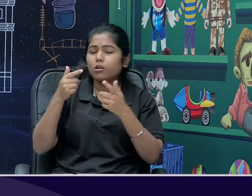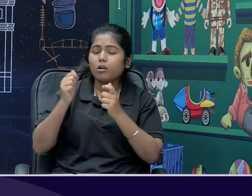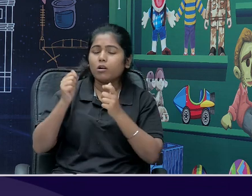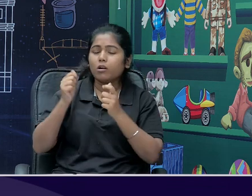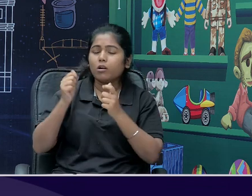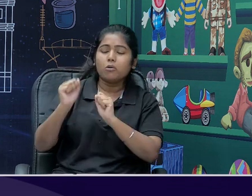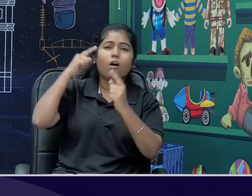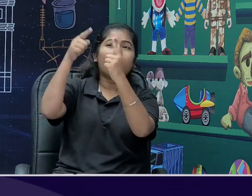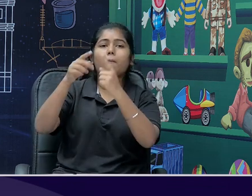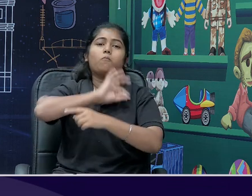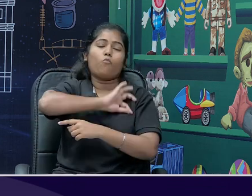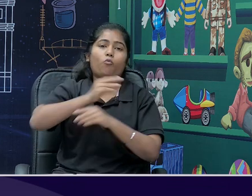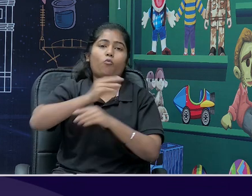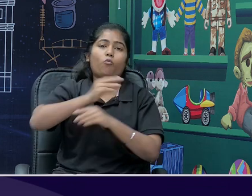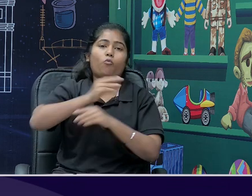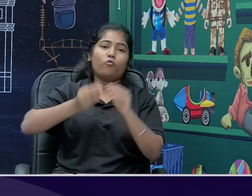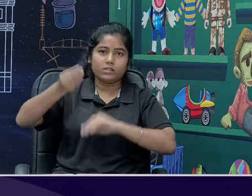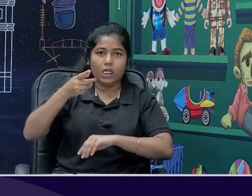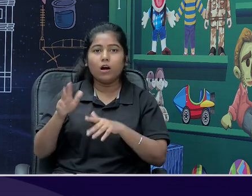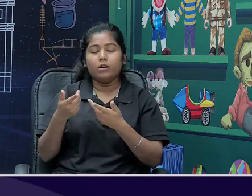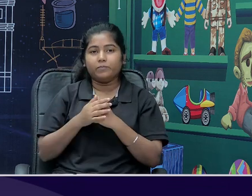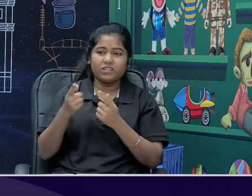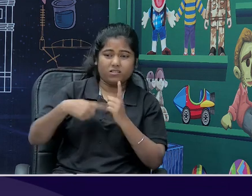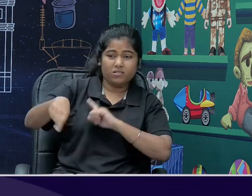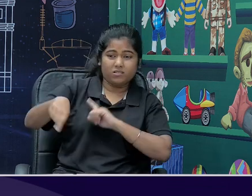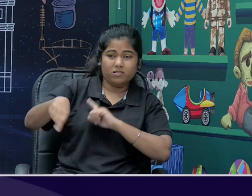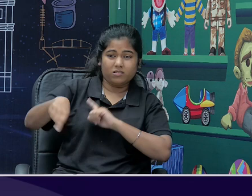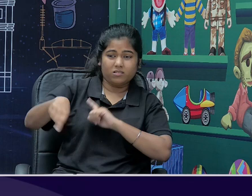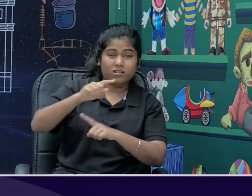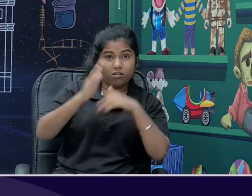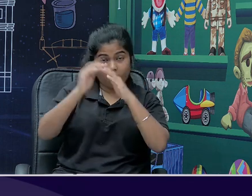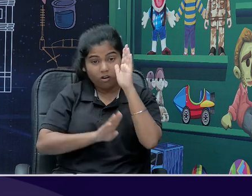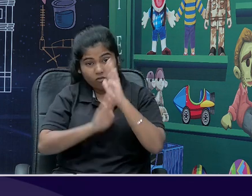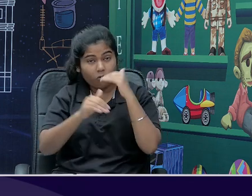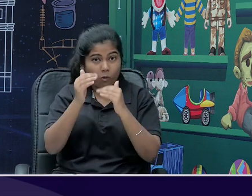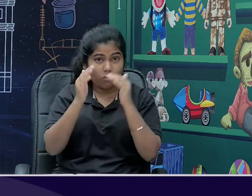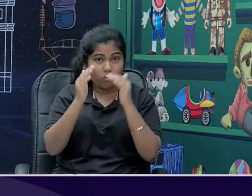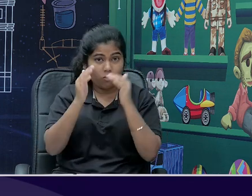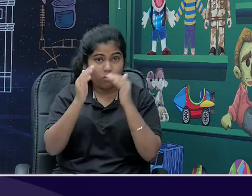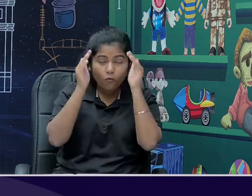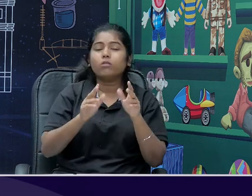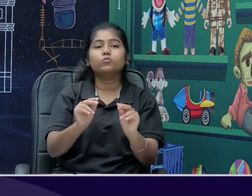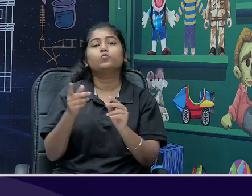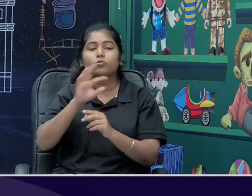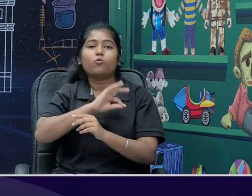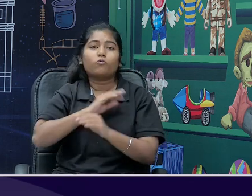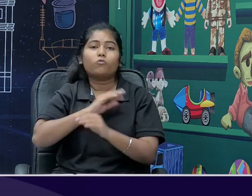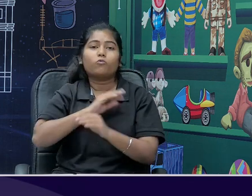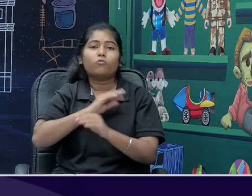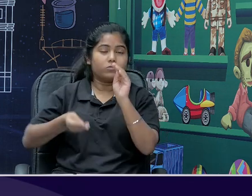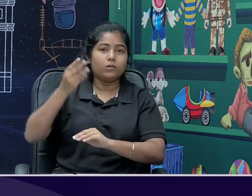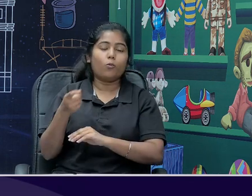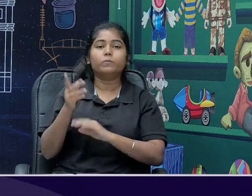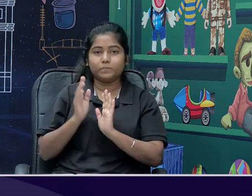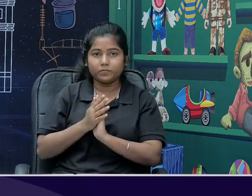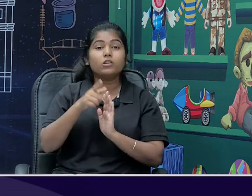are more profit rather than balanced regional development and infrastructure development of the whole country so this